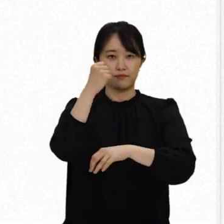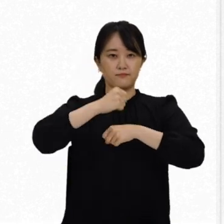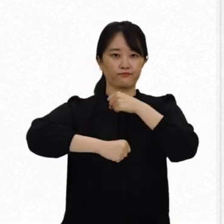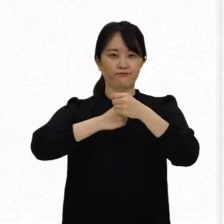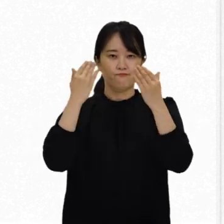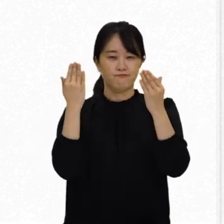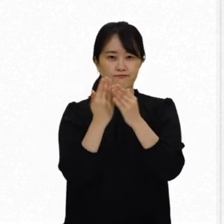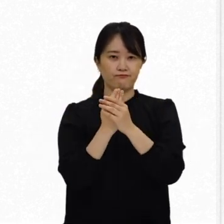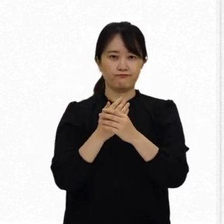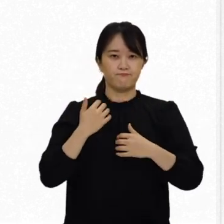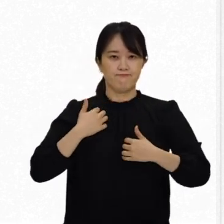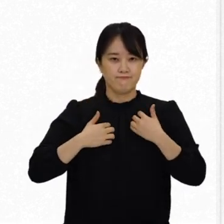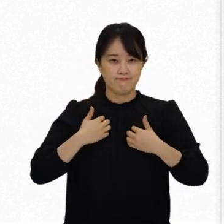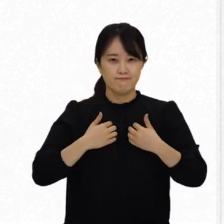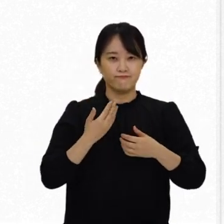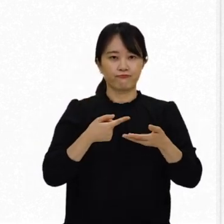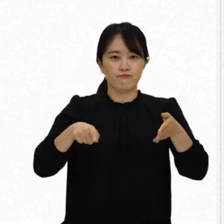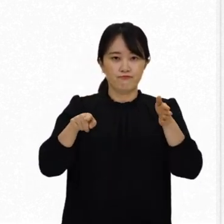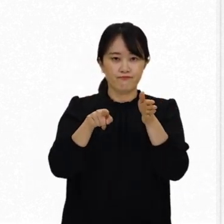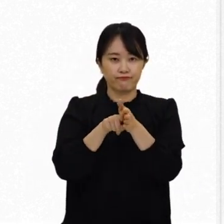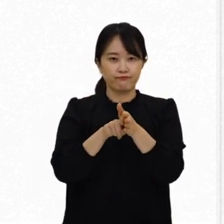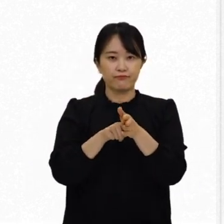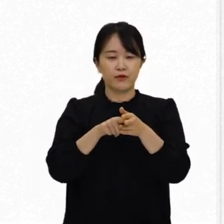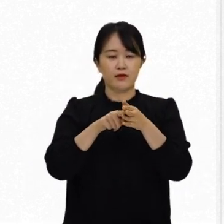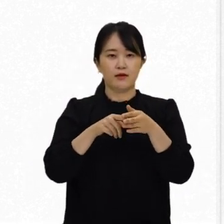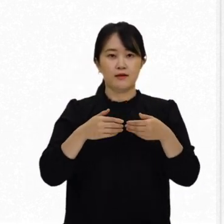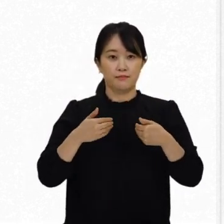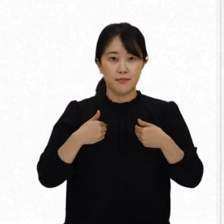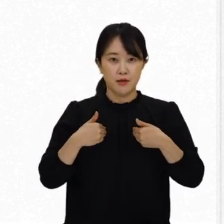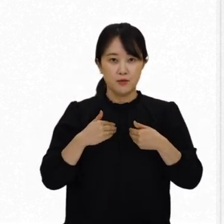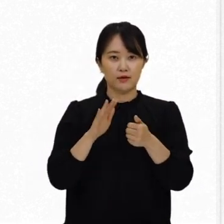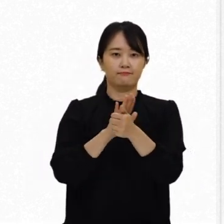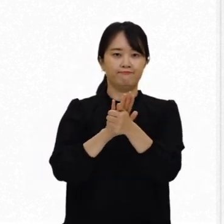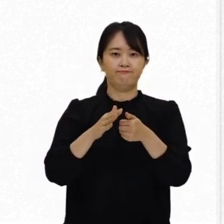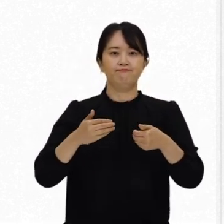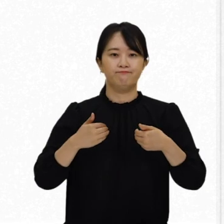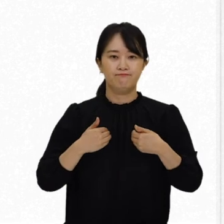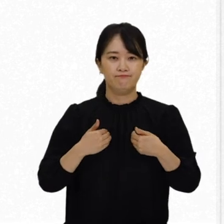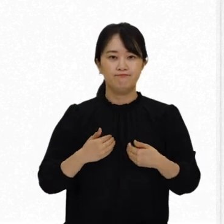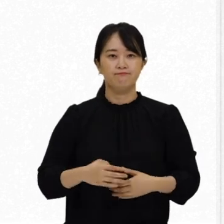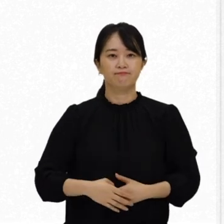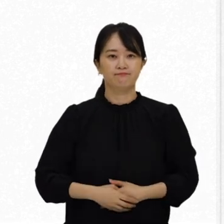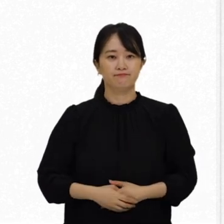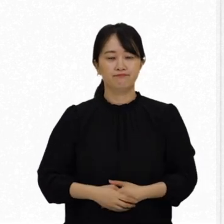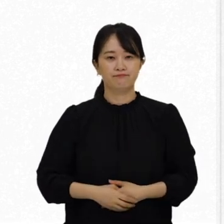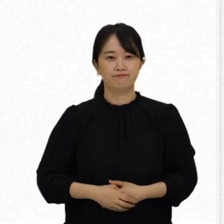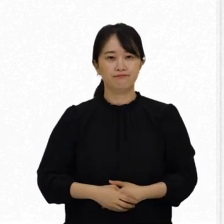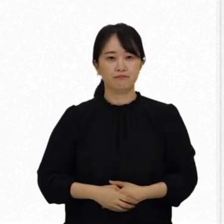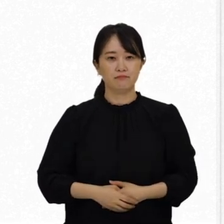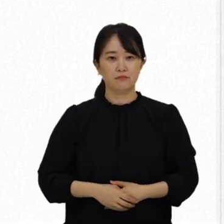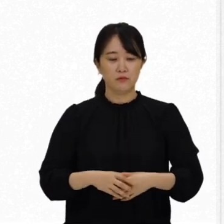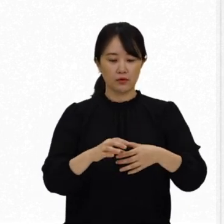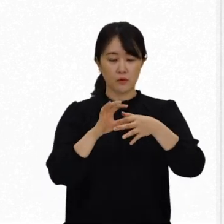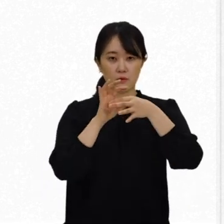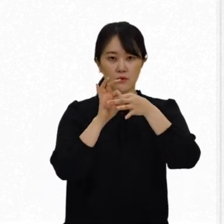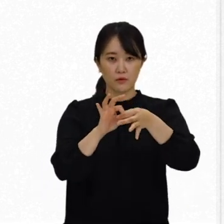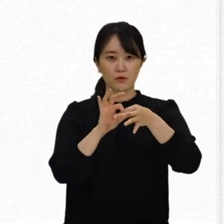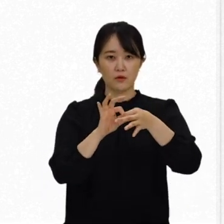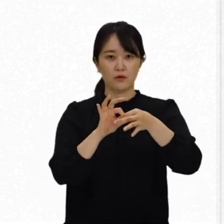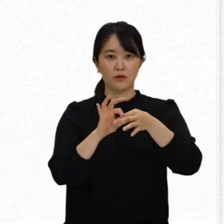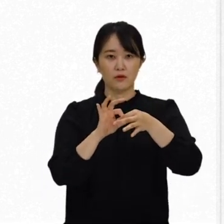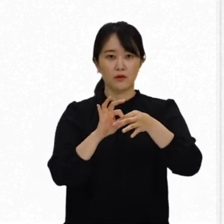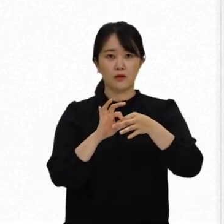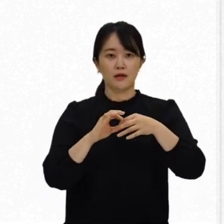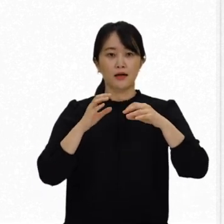자유를 완전히 향유하도록 보장하기 위한 모든 필요한 조치를 취한다. 장애아동과 관련된 모든